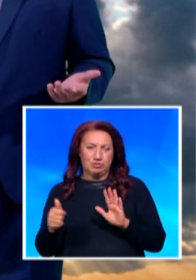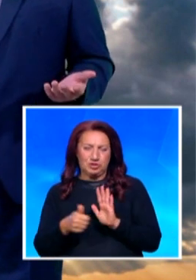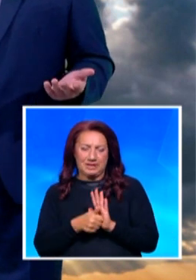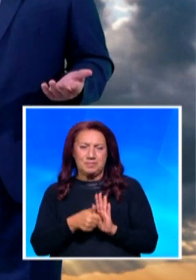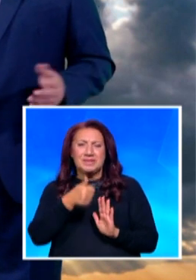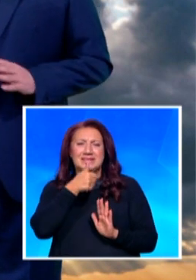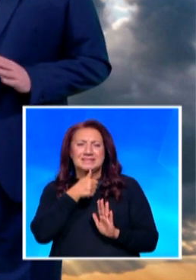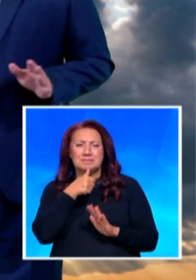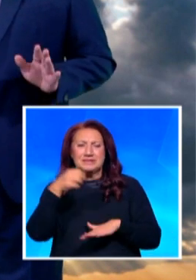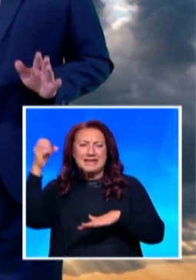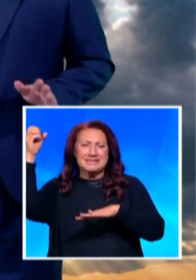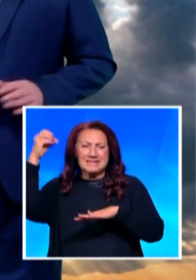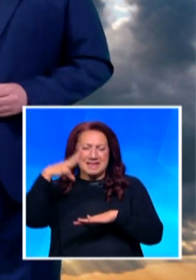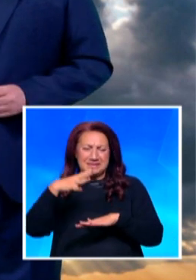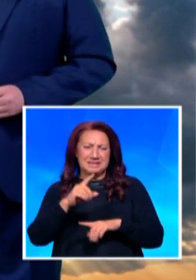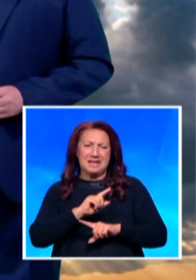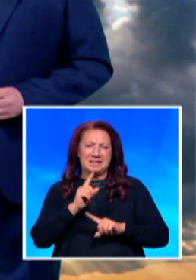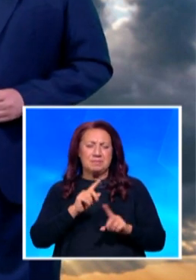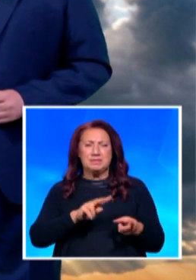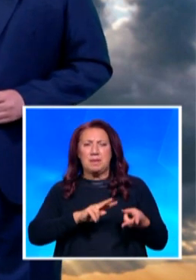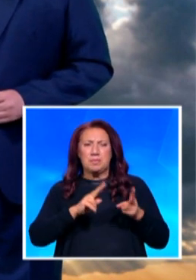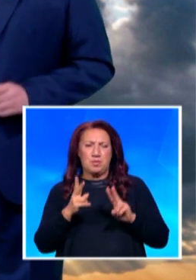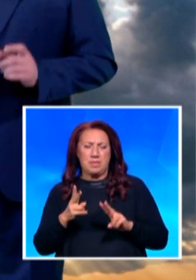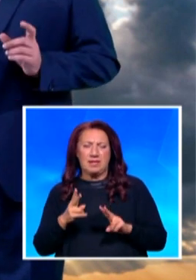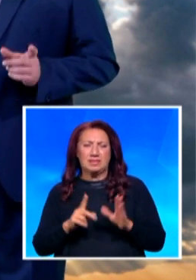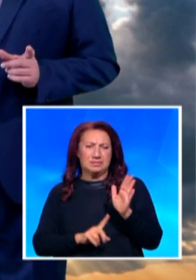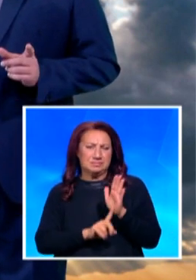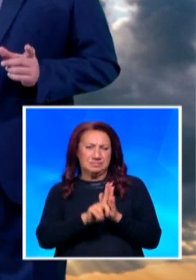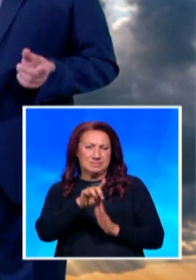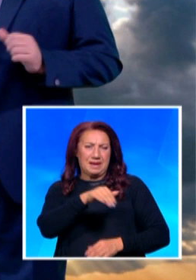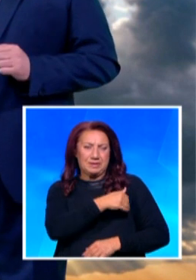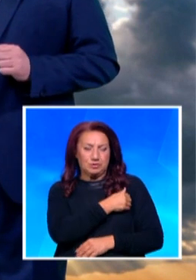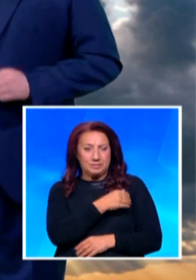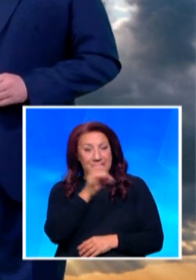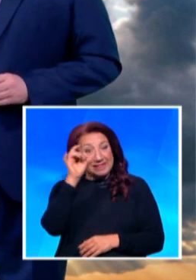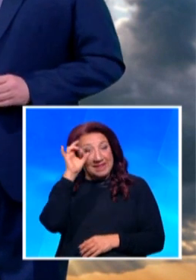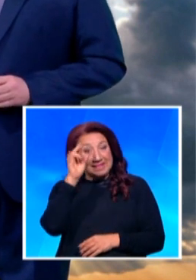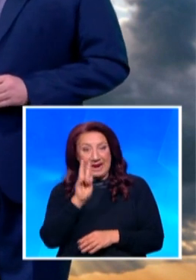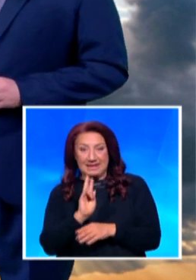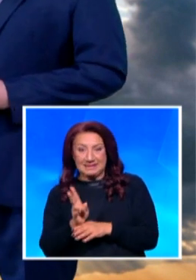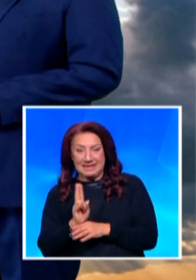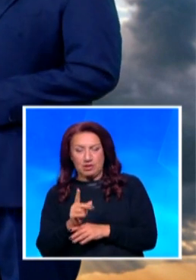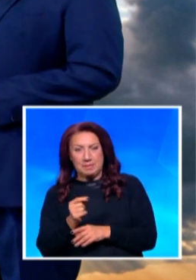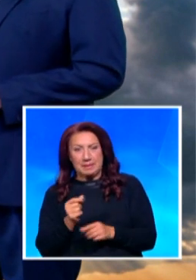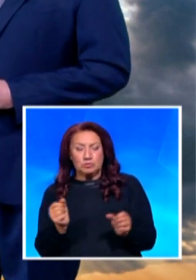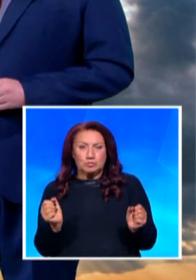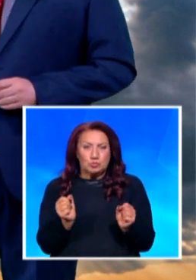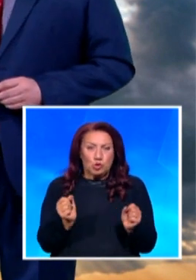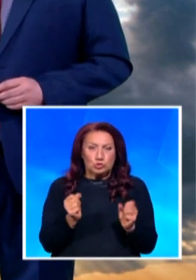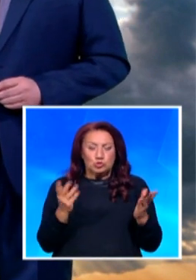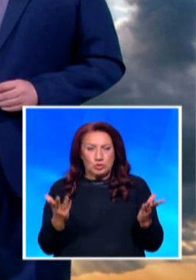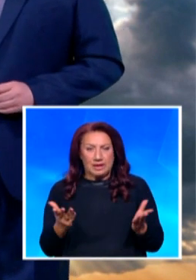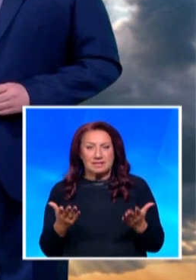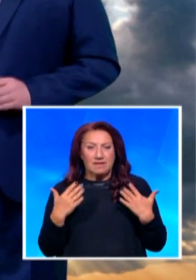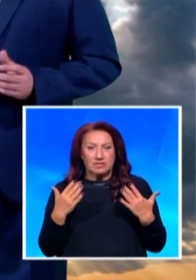предимно слънчево време и без съществена промяна на температурите. Към неделя обаче след обед се задава постуден атмосферен